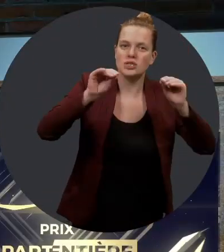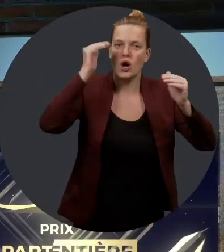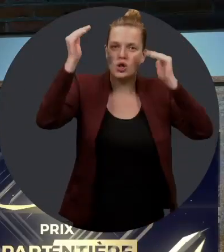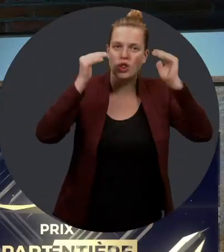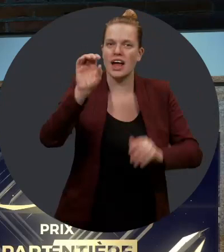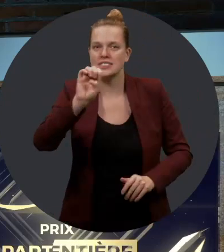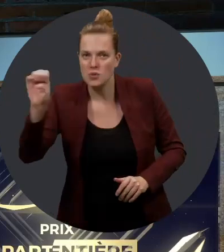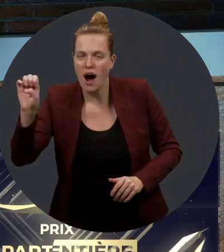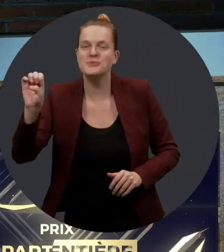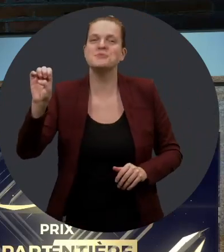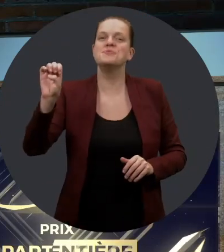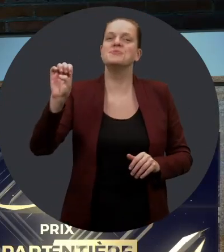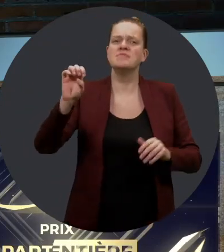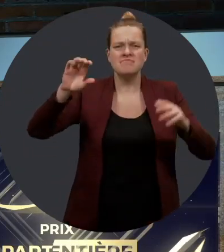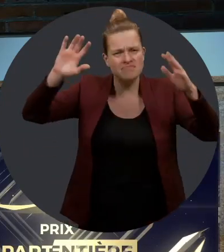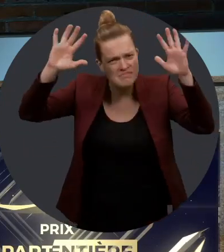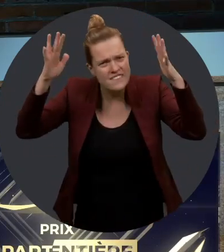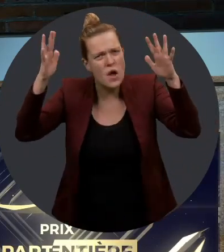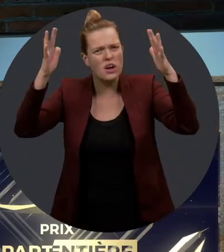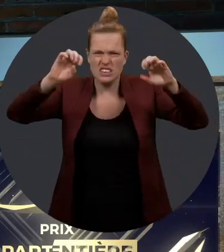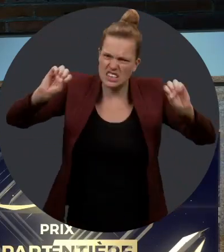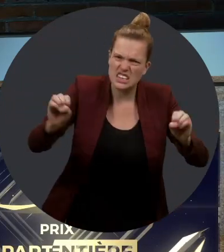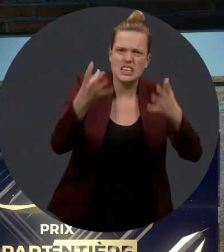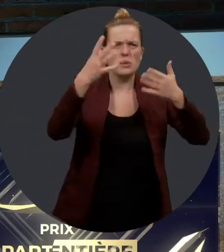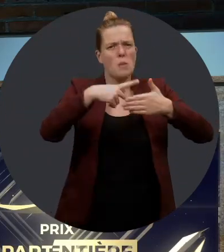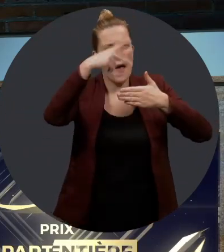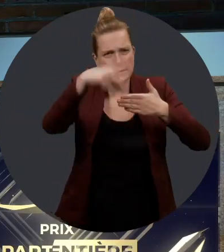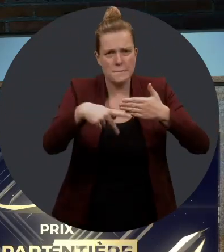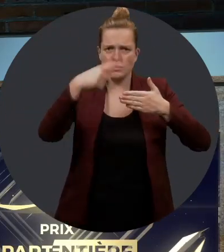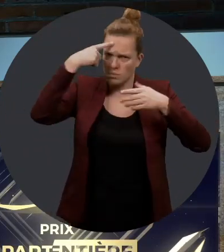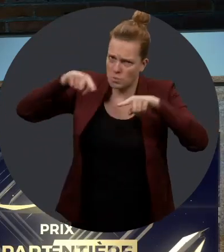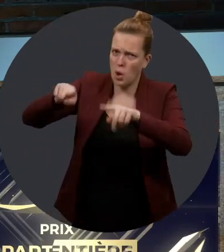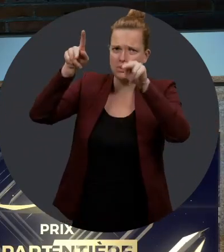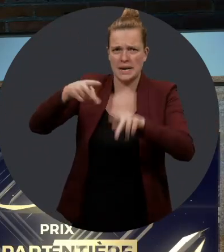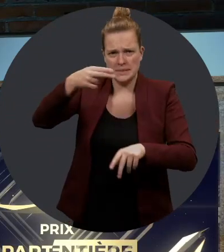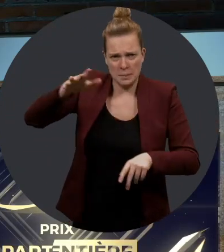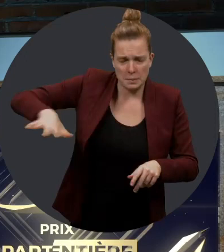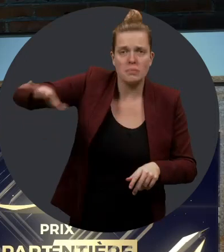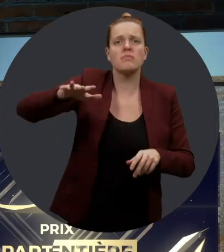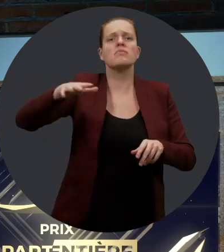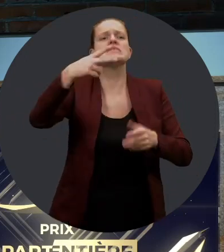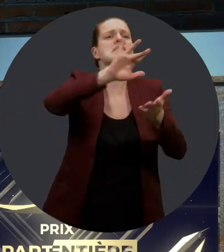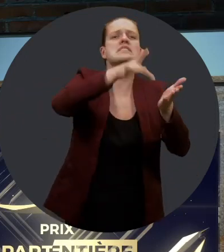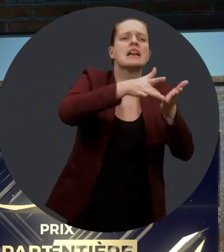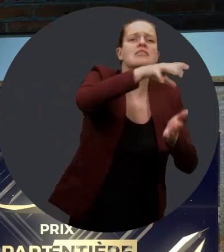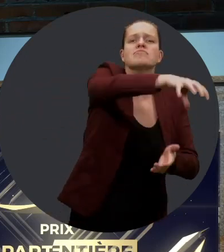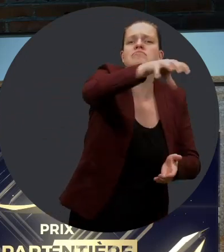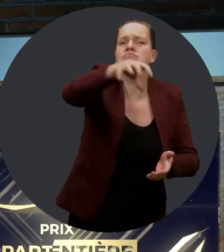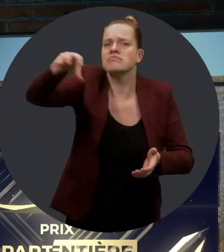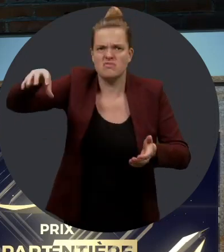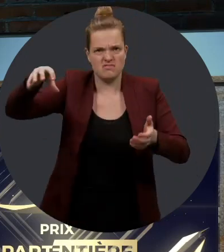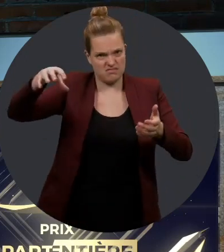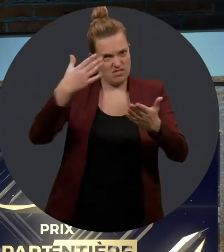Félicitations au Centre d'éducation des adultes de l'Estuaire. Bravo d'avoir mis en place ce programme pour les personnes handicapées dans chacun